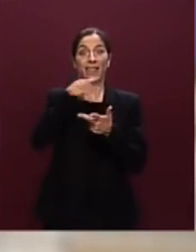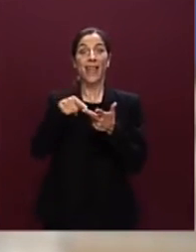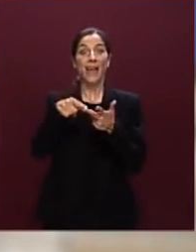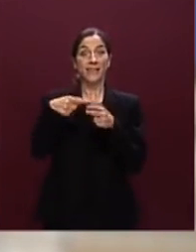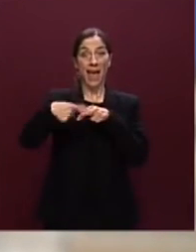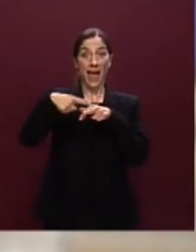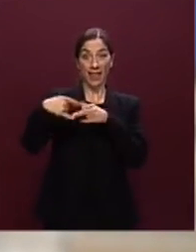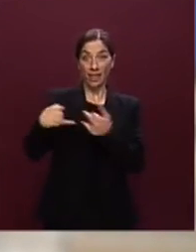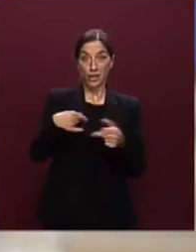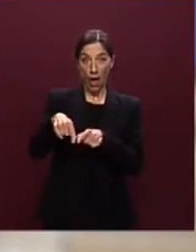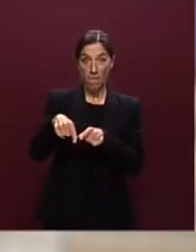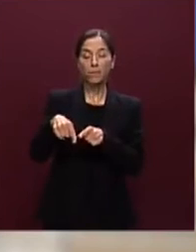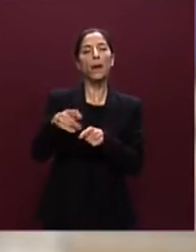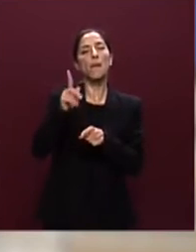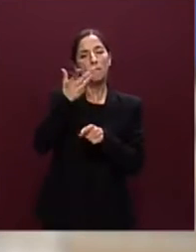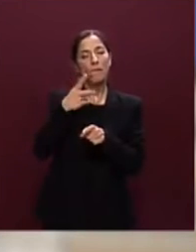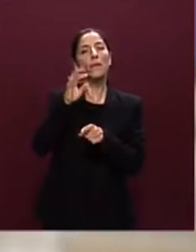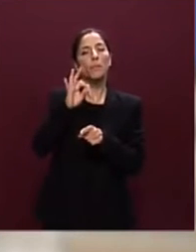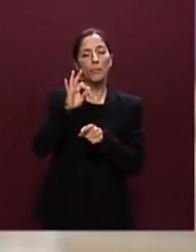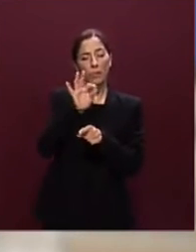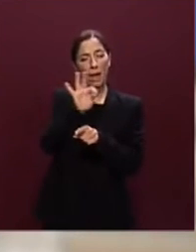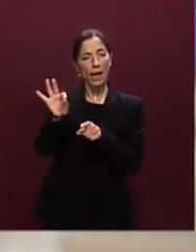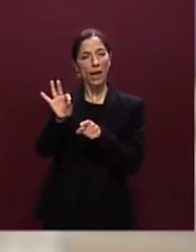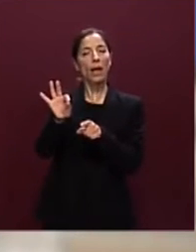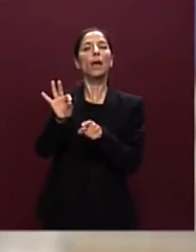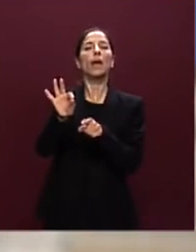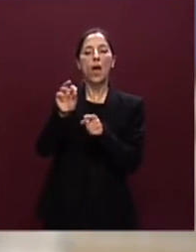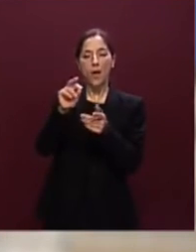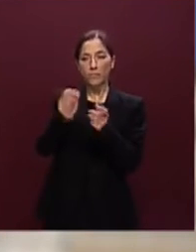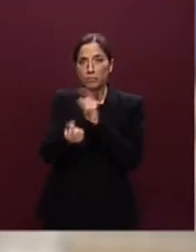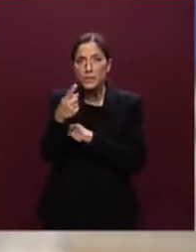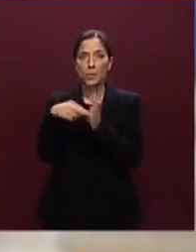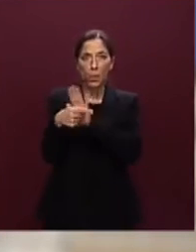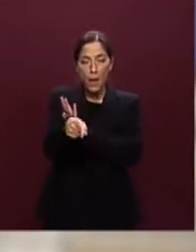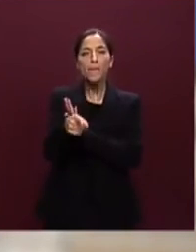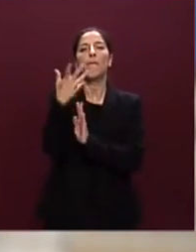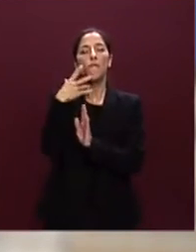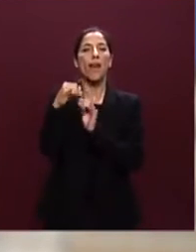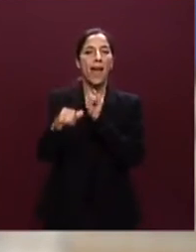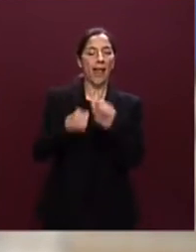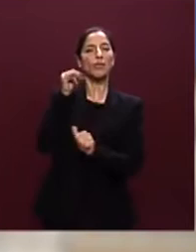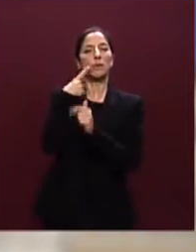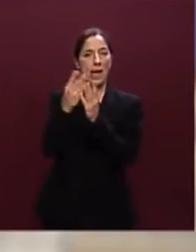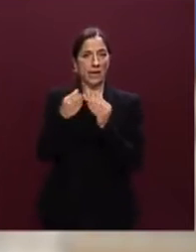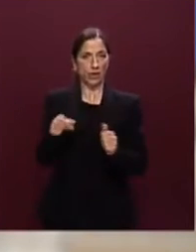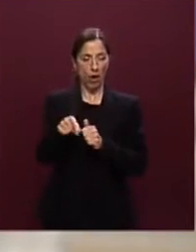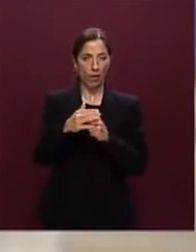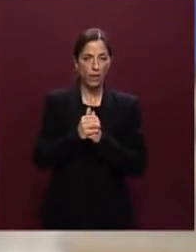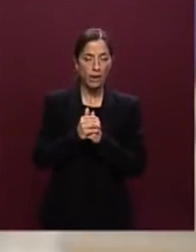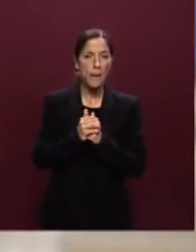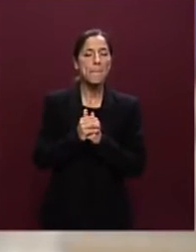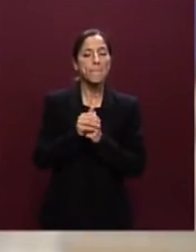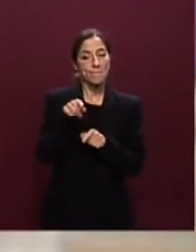dicembre ma per anticipare e risolvere in modo adeguato questo tipo di questione a questo c'è una considerazione